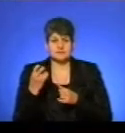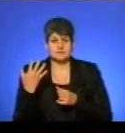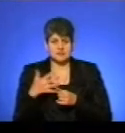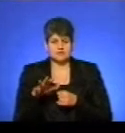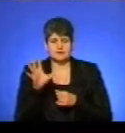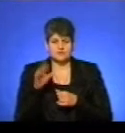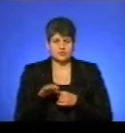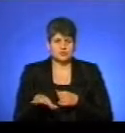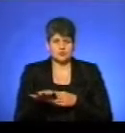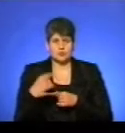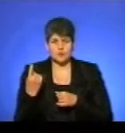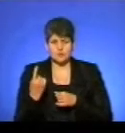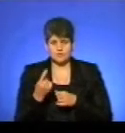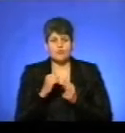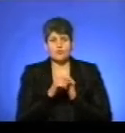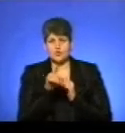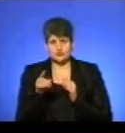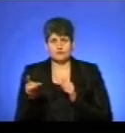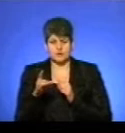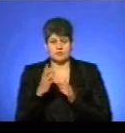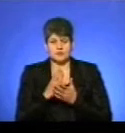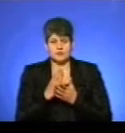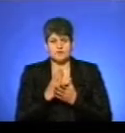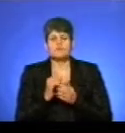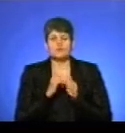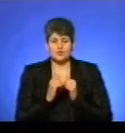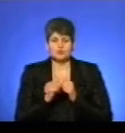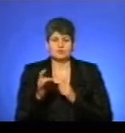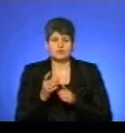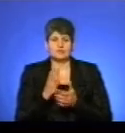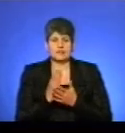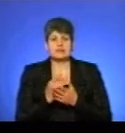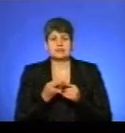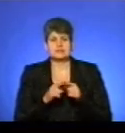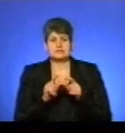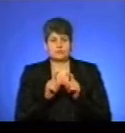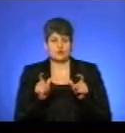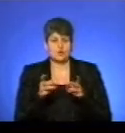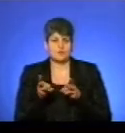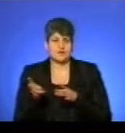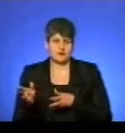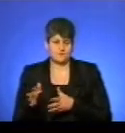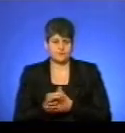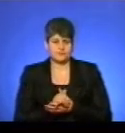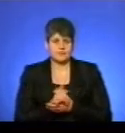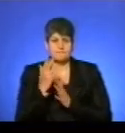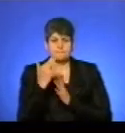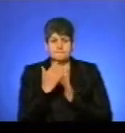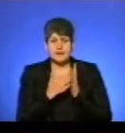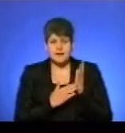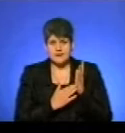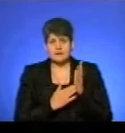області. Чи в кожному районі є такі? Так, звичайно, в кожному районі є такі пункти обігріву. Перелік таких